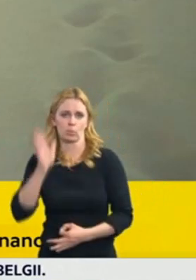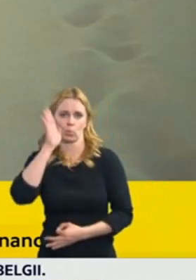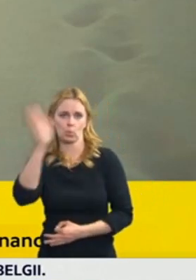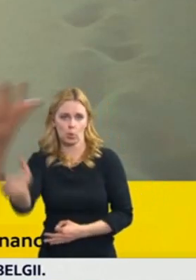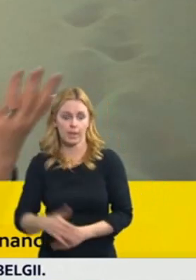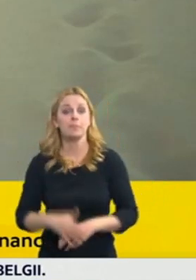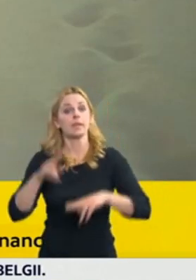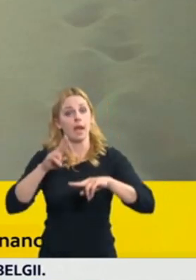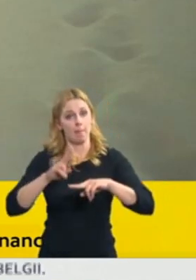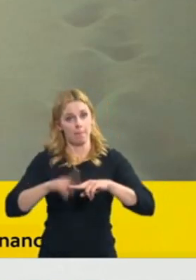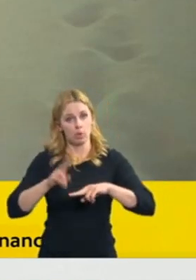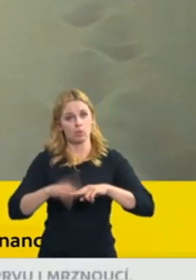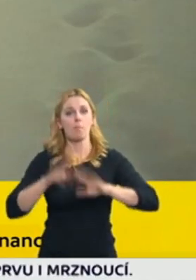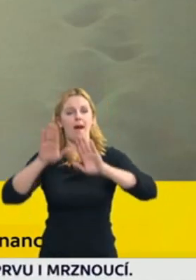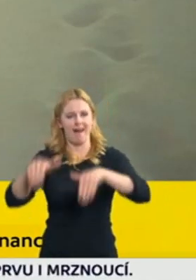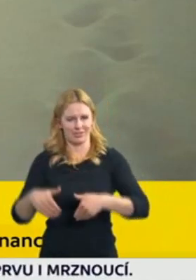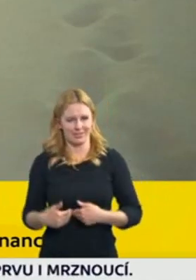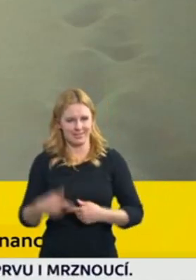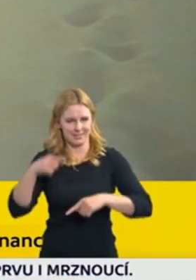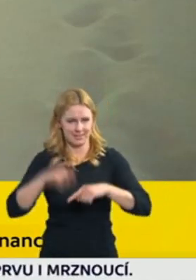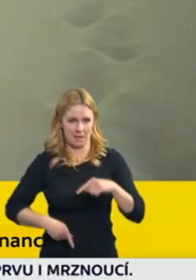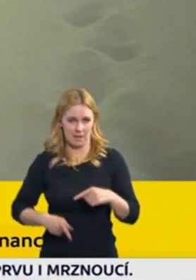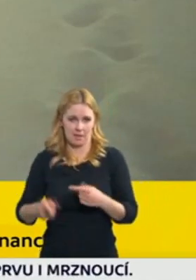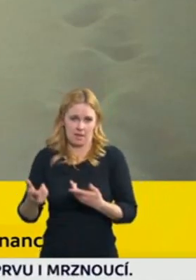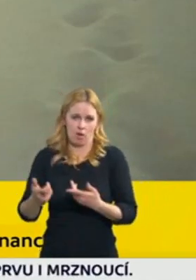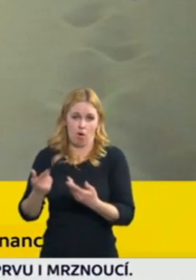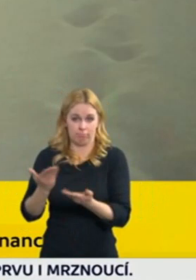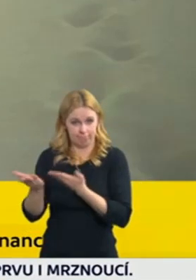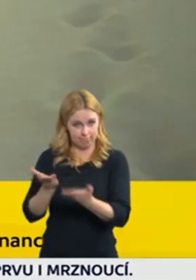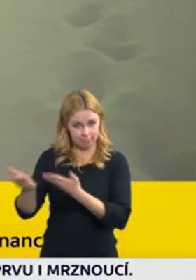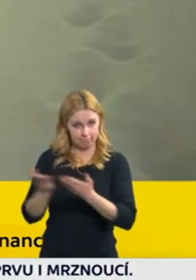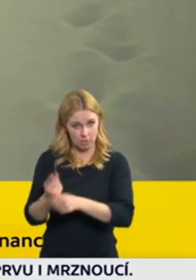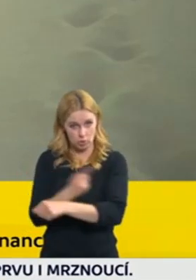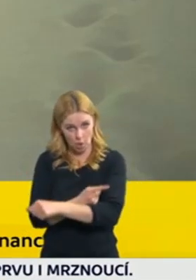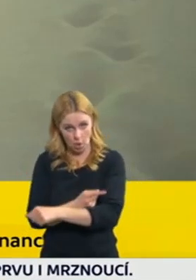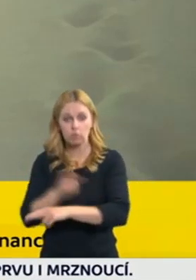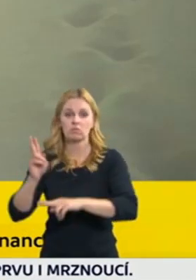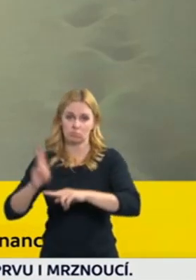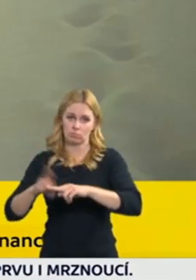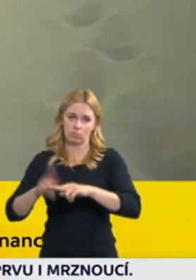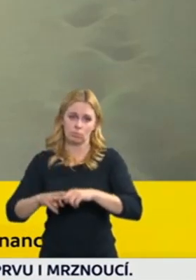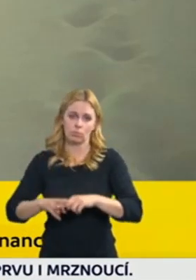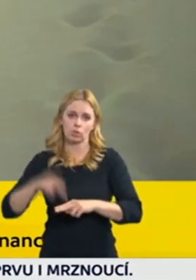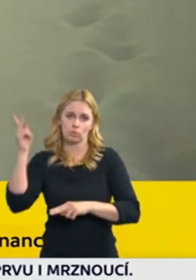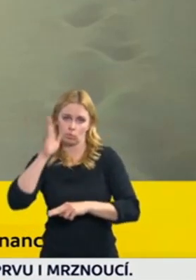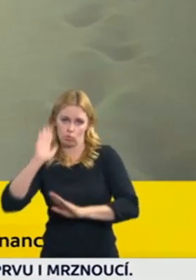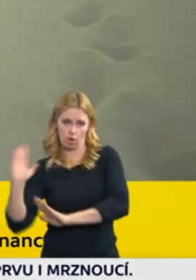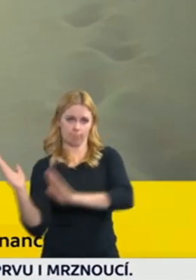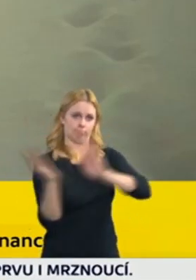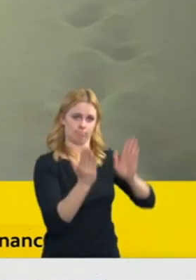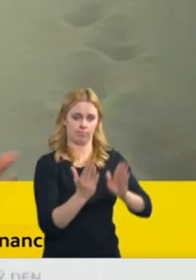až vyrcholí řešením u soudního dvora EU.